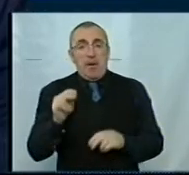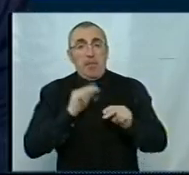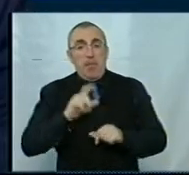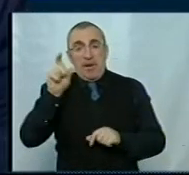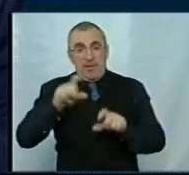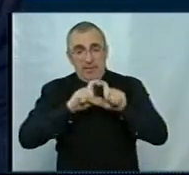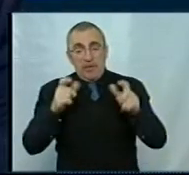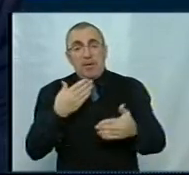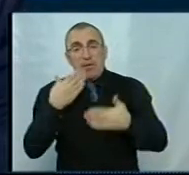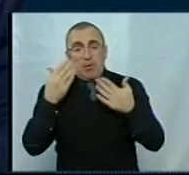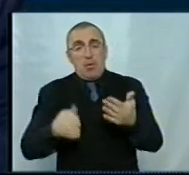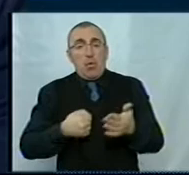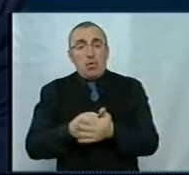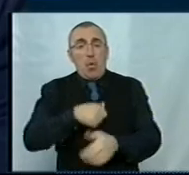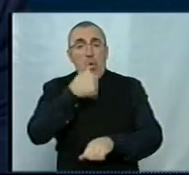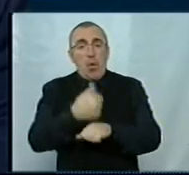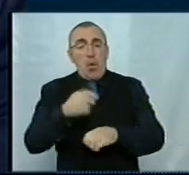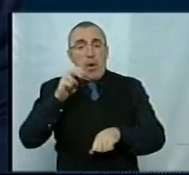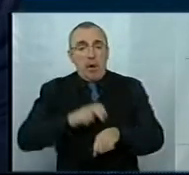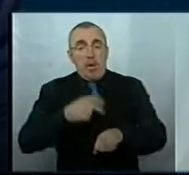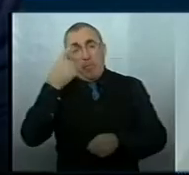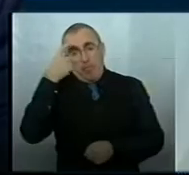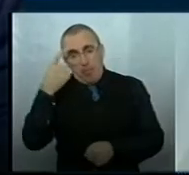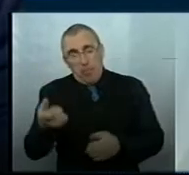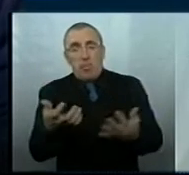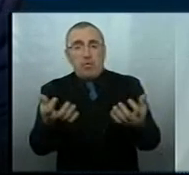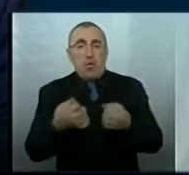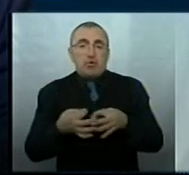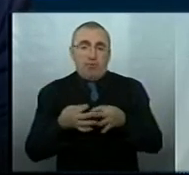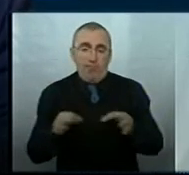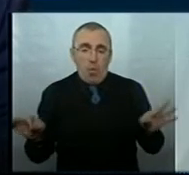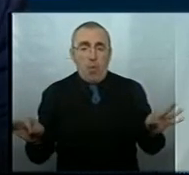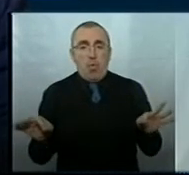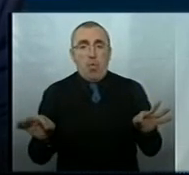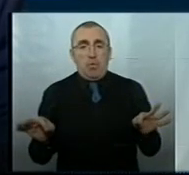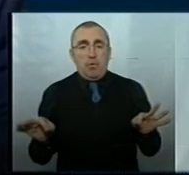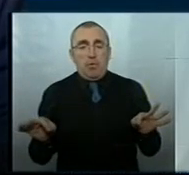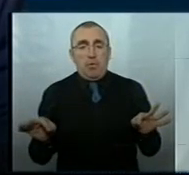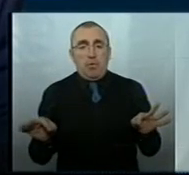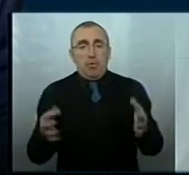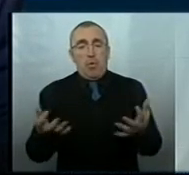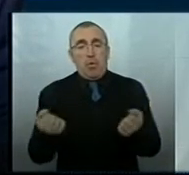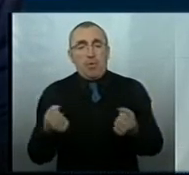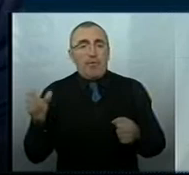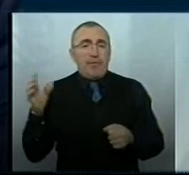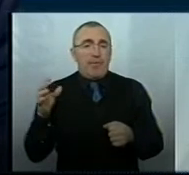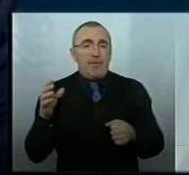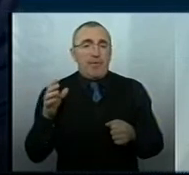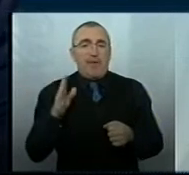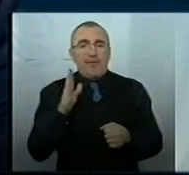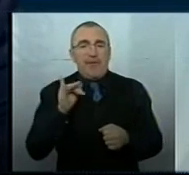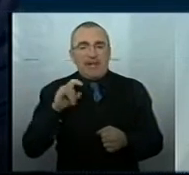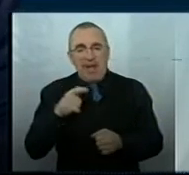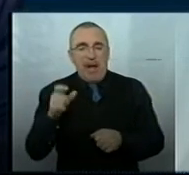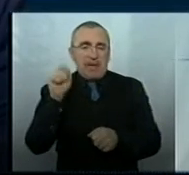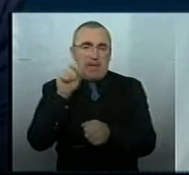закладу звертається до головного лікаря, повідомляє про це, отримує дозвіл, отримує все одно витяг із наказів.